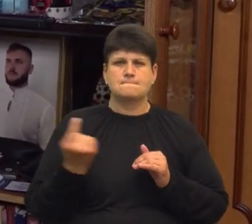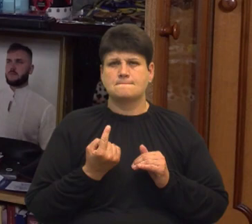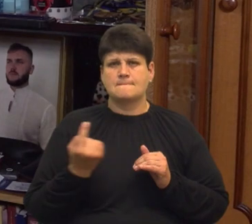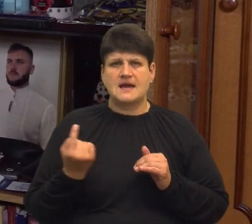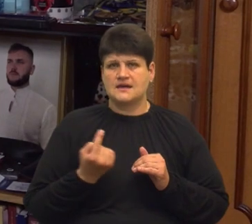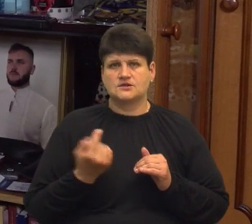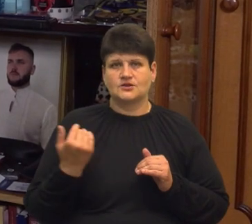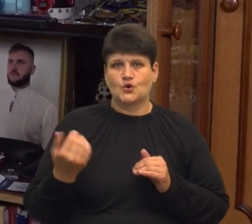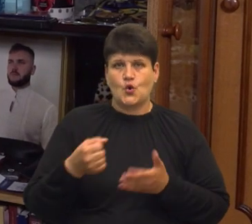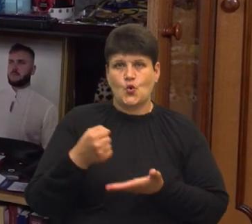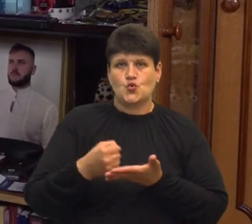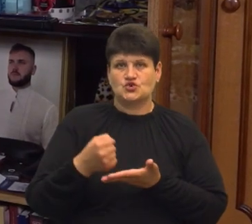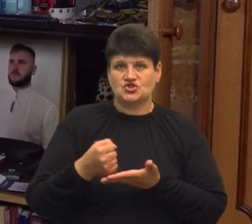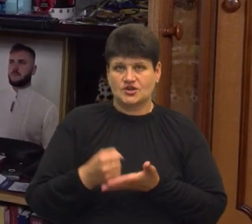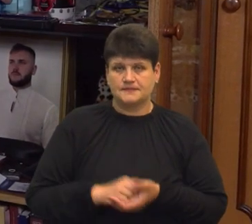кружечка,